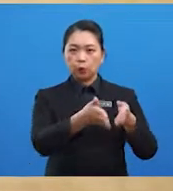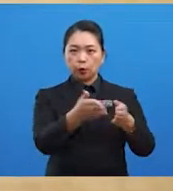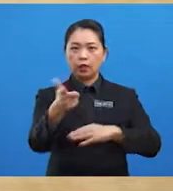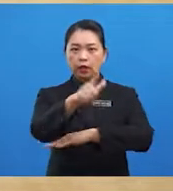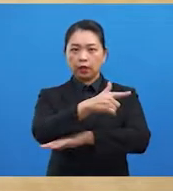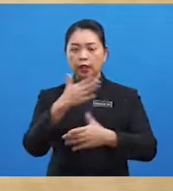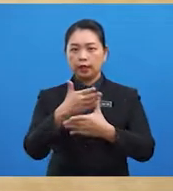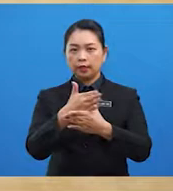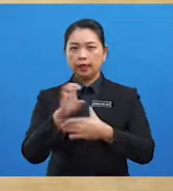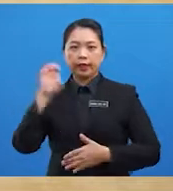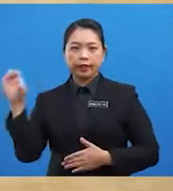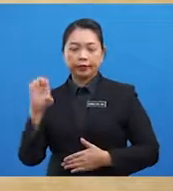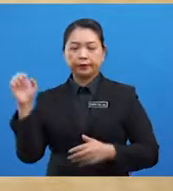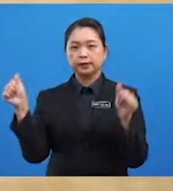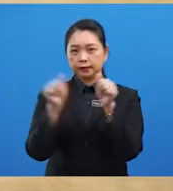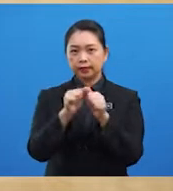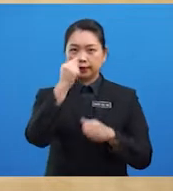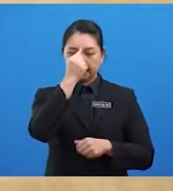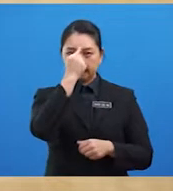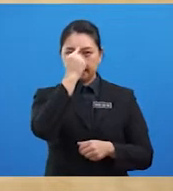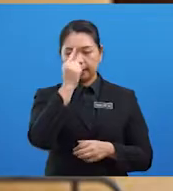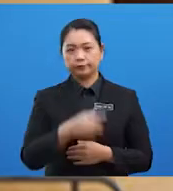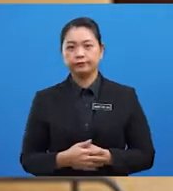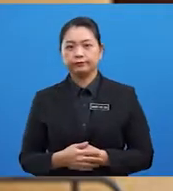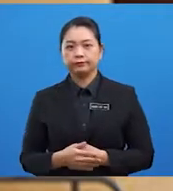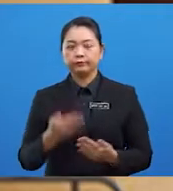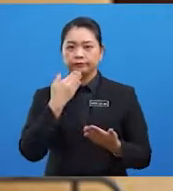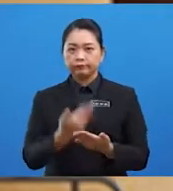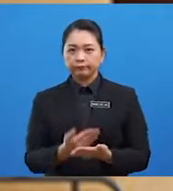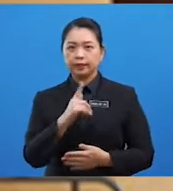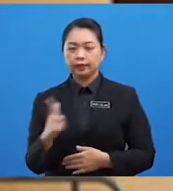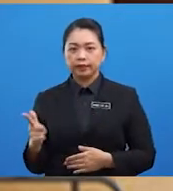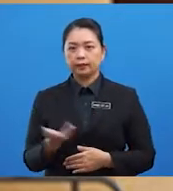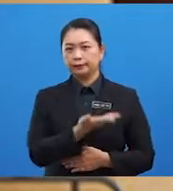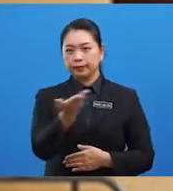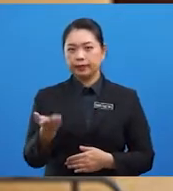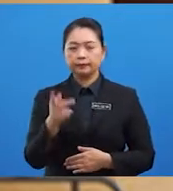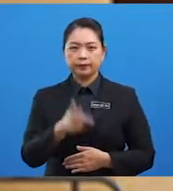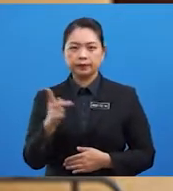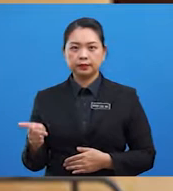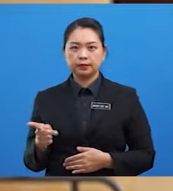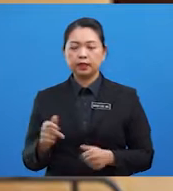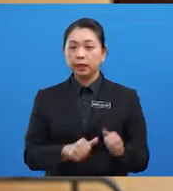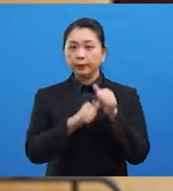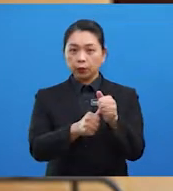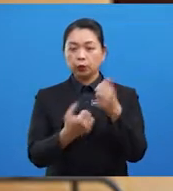Eropah dengan India Baiklah para pelajar Berdasarkan sumbangan yang